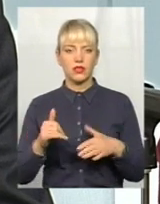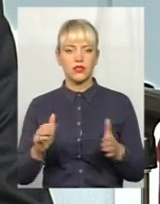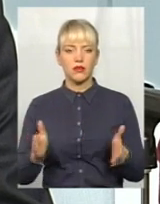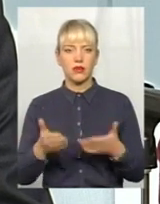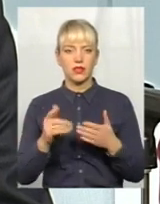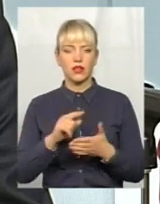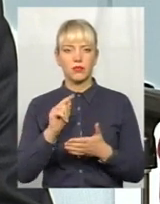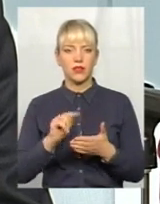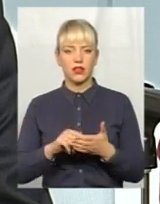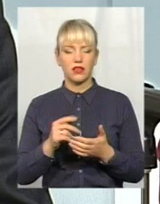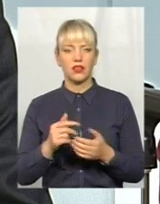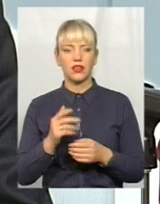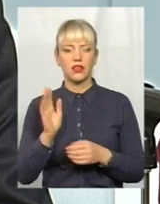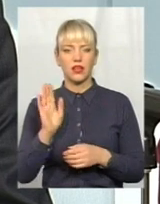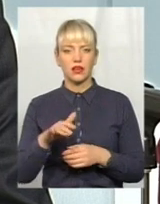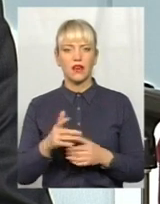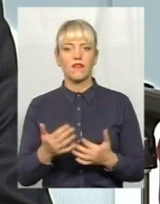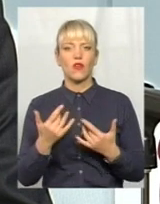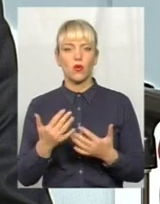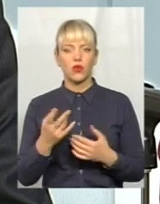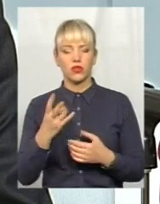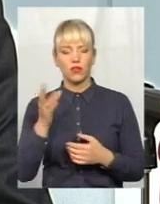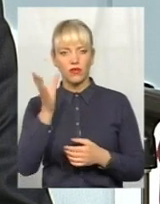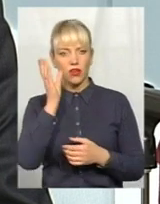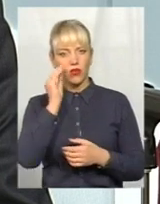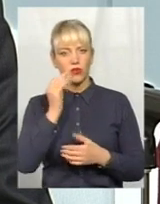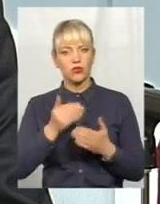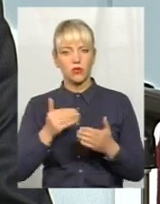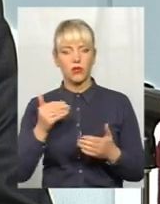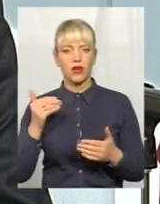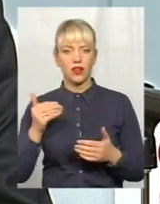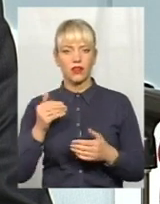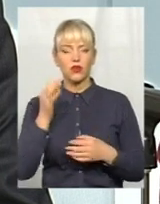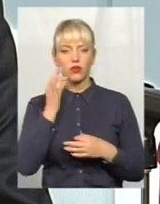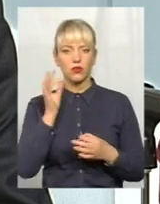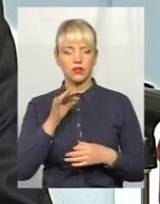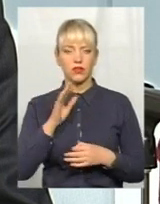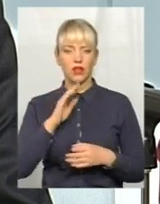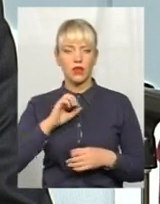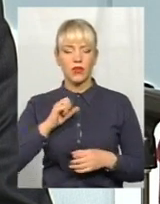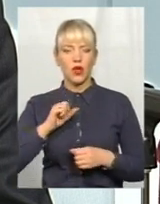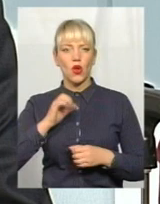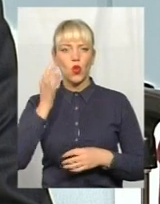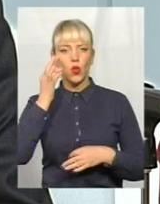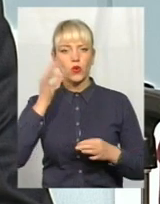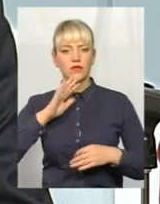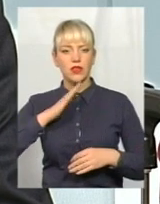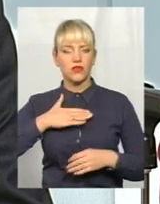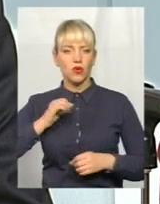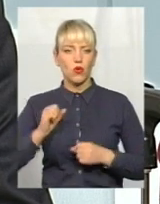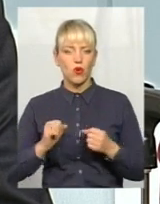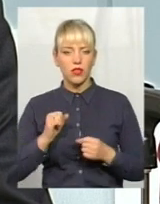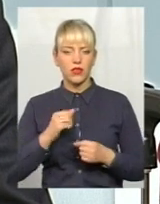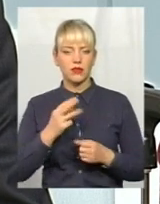Хай навіть і вкотре, але враховуючи, я думаю, попередній досвід і досвід моїх колег, і бажання громади,